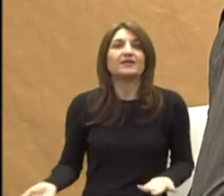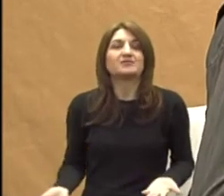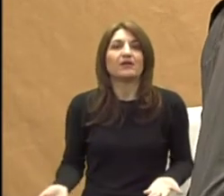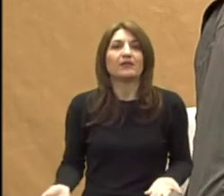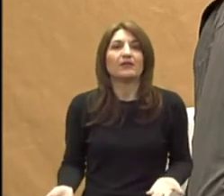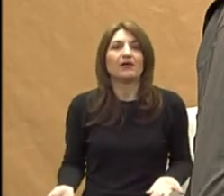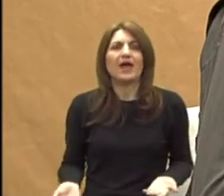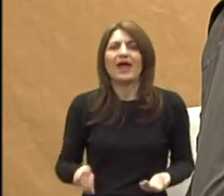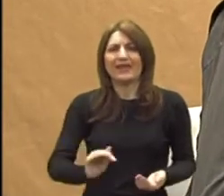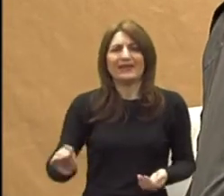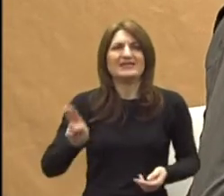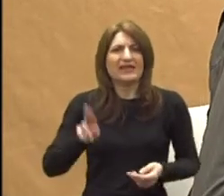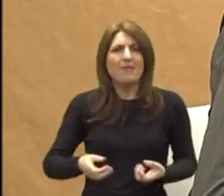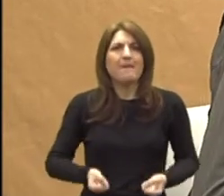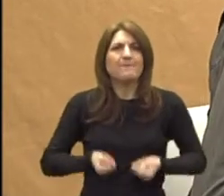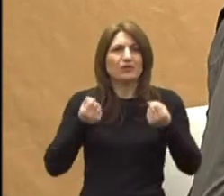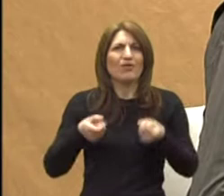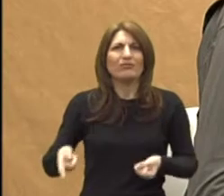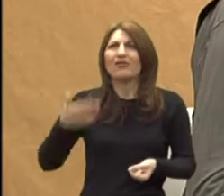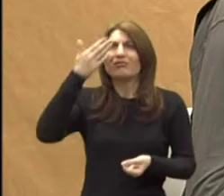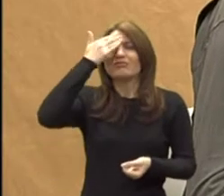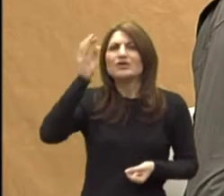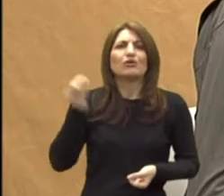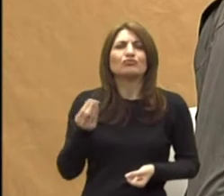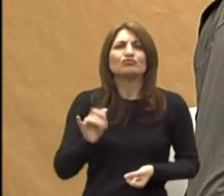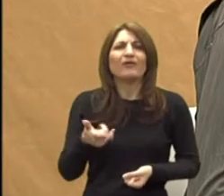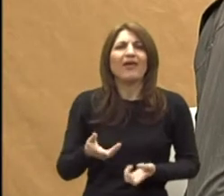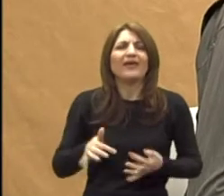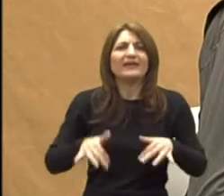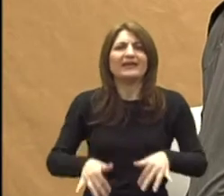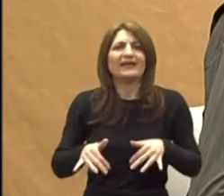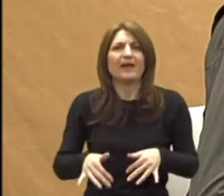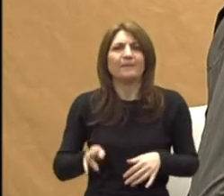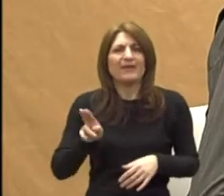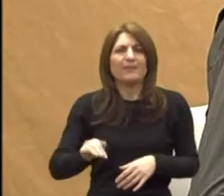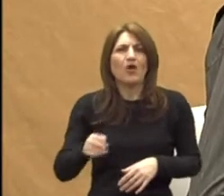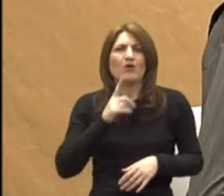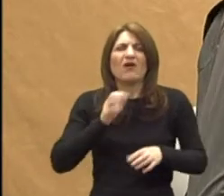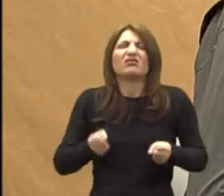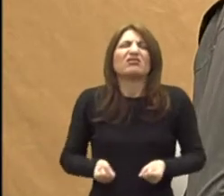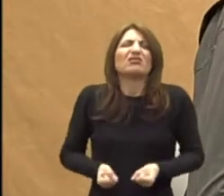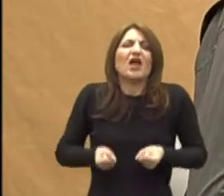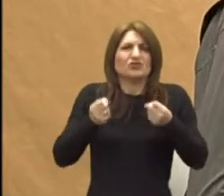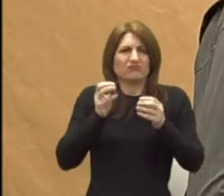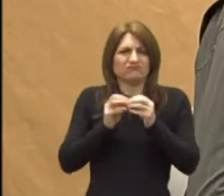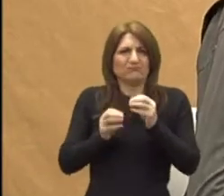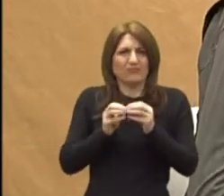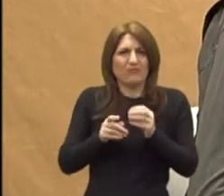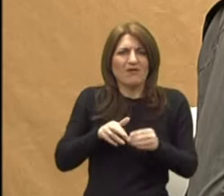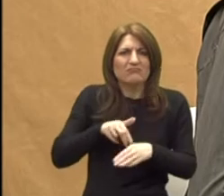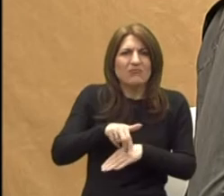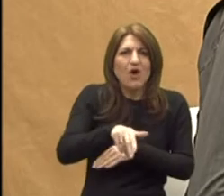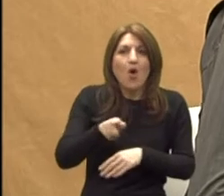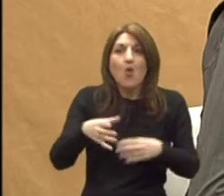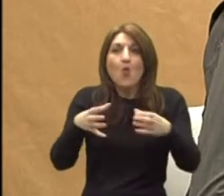djeca zbog svojeh specifičnih oče možda ne znaju što igra. E, smo imeli primjer djece sa težim motoričkim ošišćenjima koji je nakon nekog